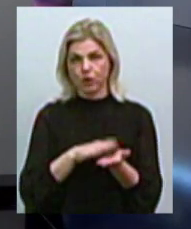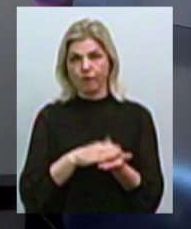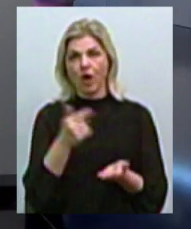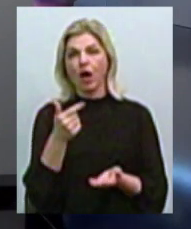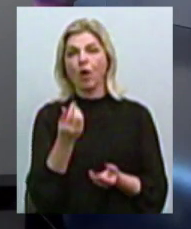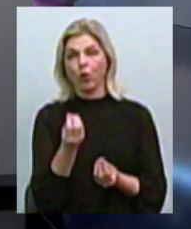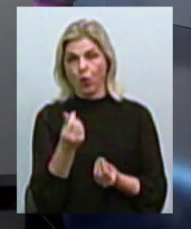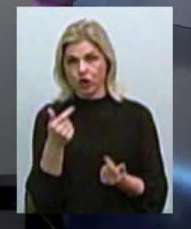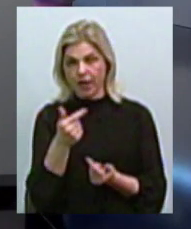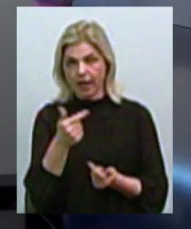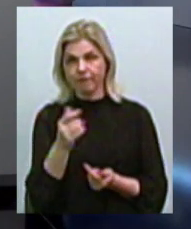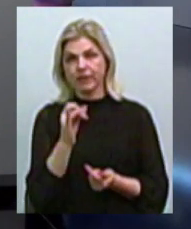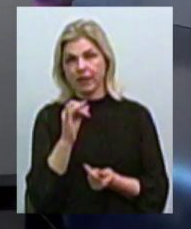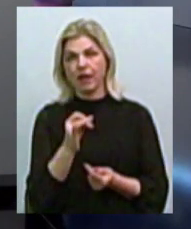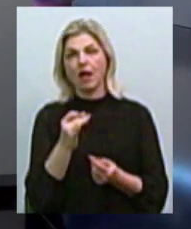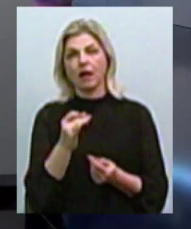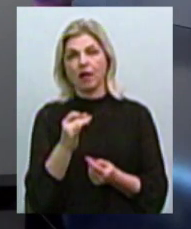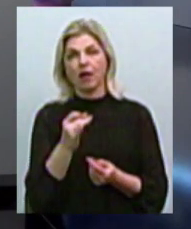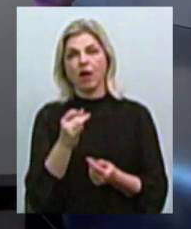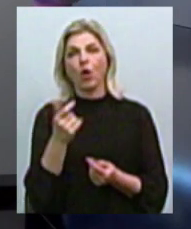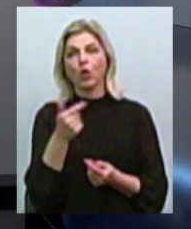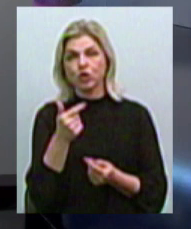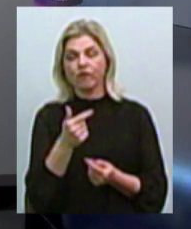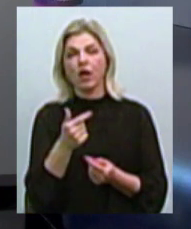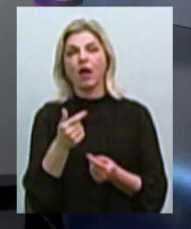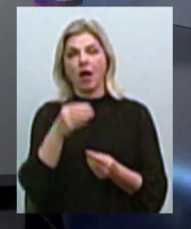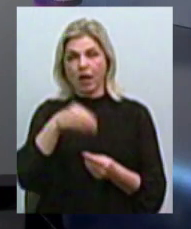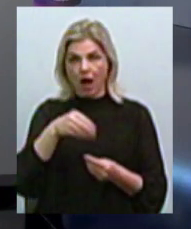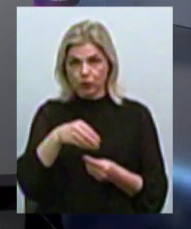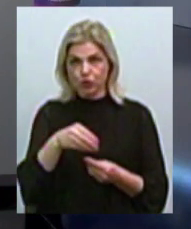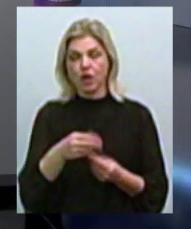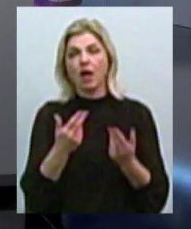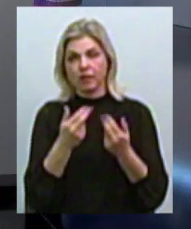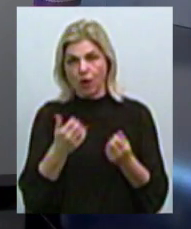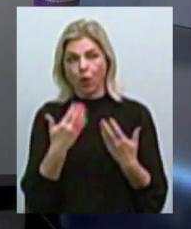-готівковій формі і у грошовій-безготівковій формі. Так, у нас вже є результати.